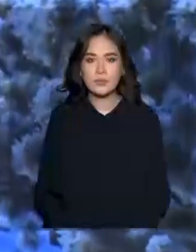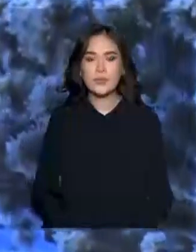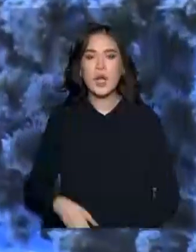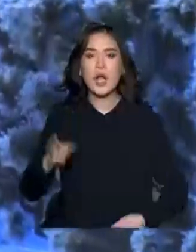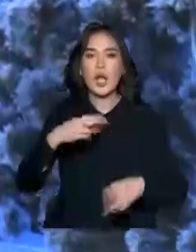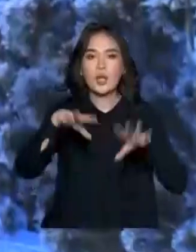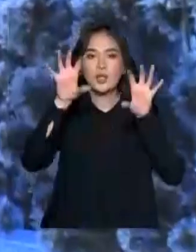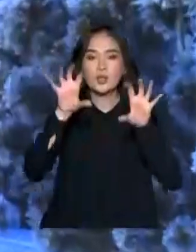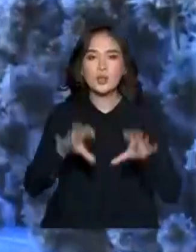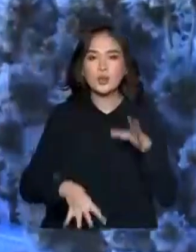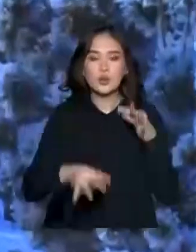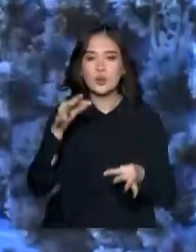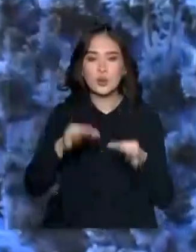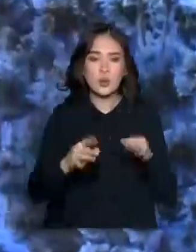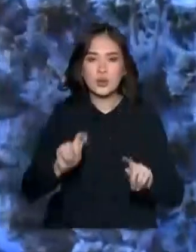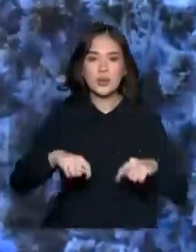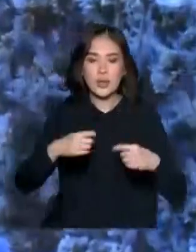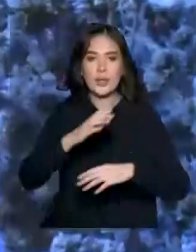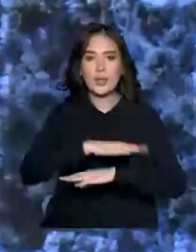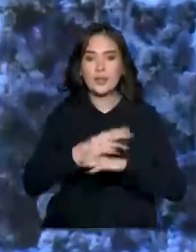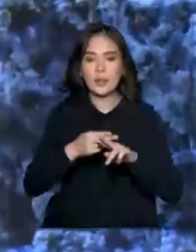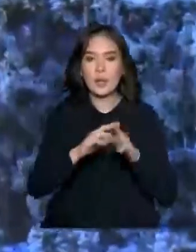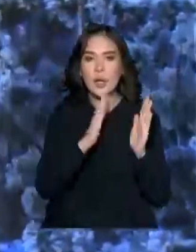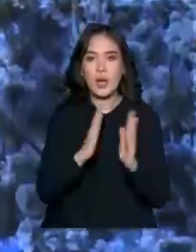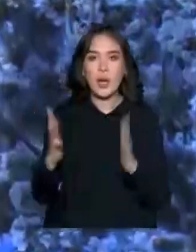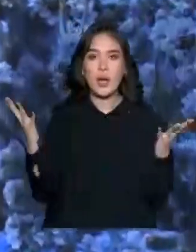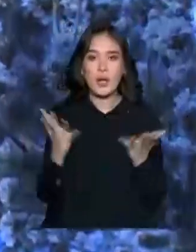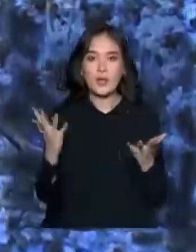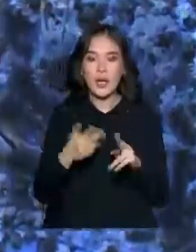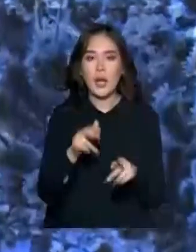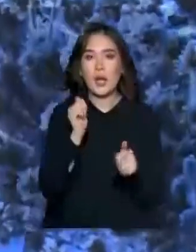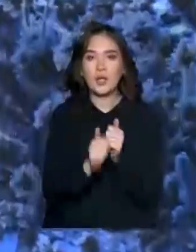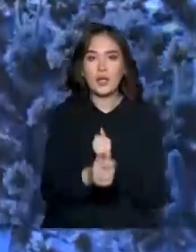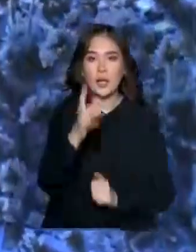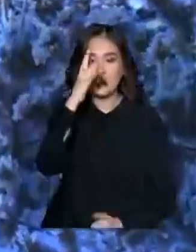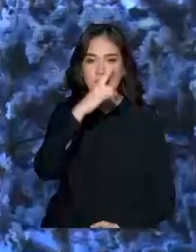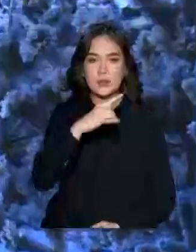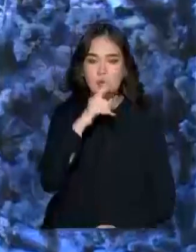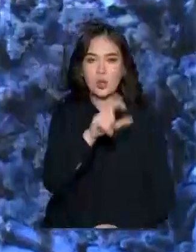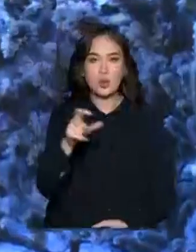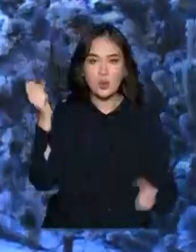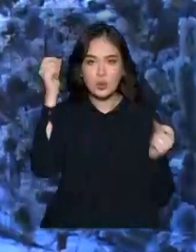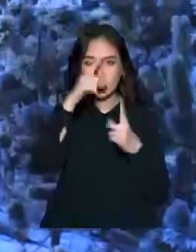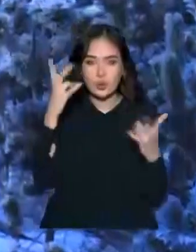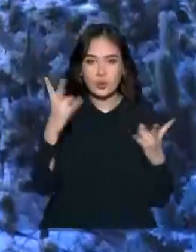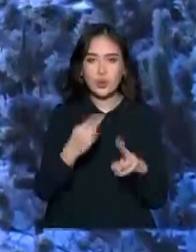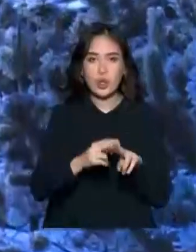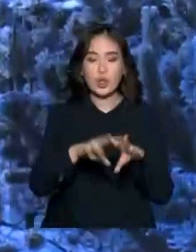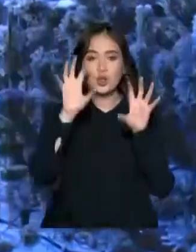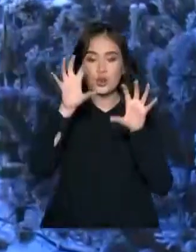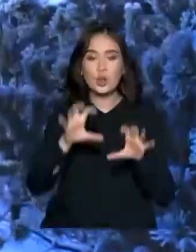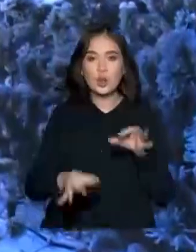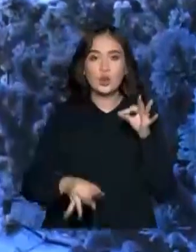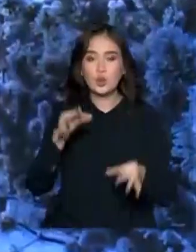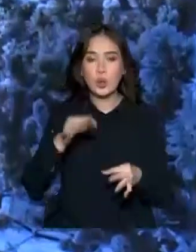Конституциялық сотқа жүгін өдің тәртібі қандай. Бұдан әрбір қазақстандық хабардар болу керек. Бұғын конституциялық